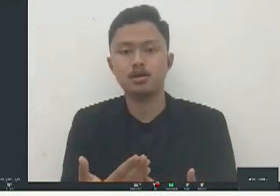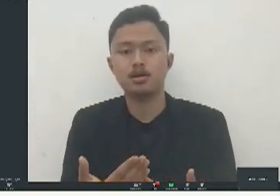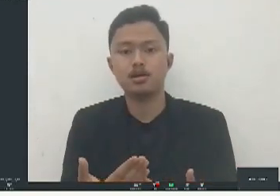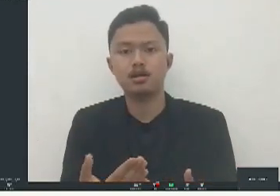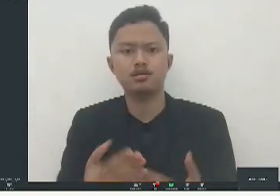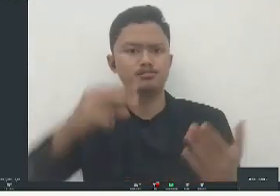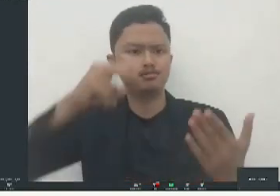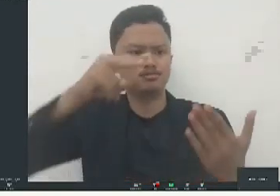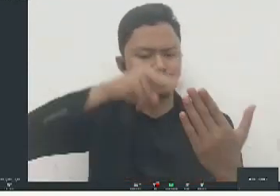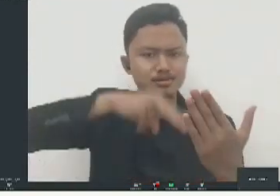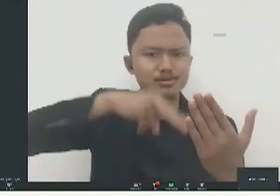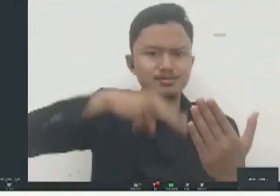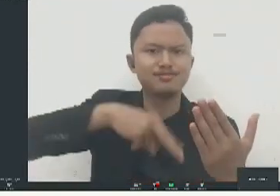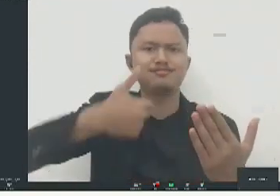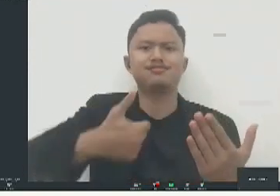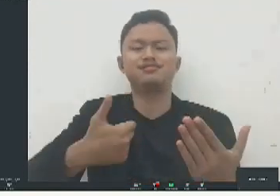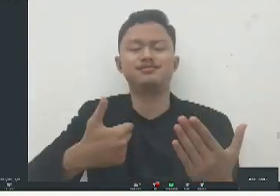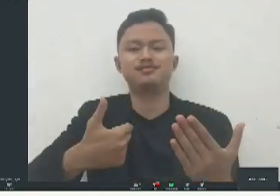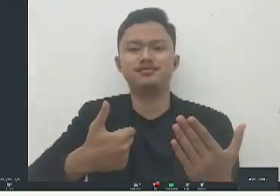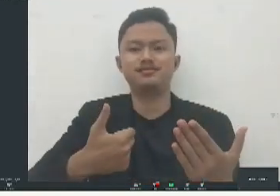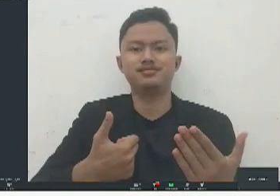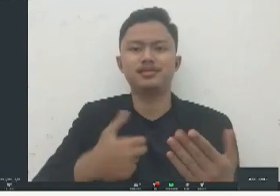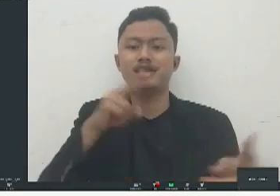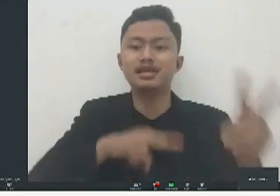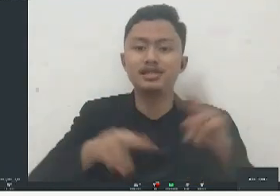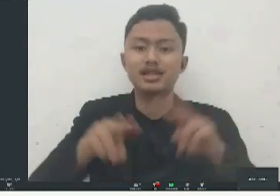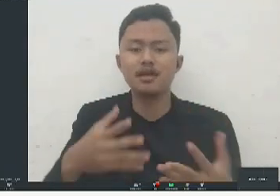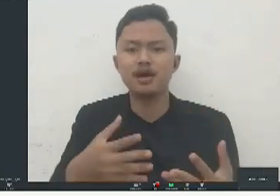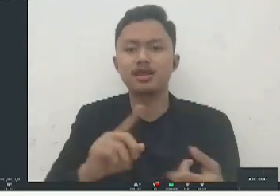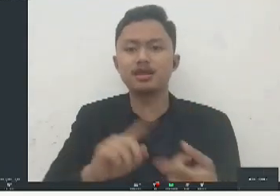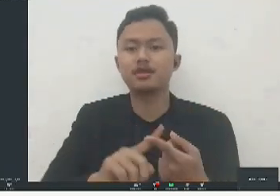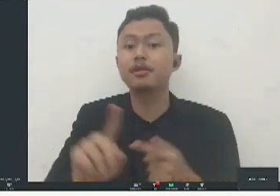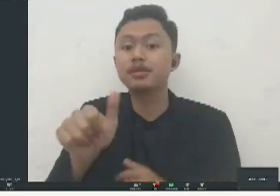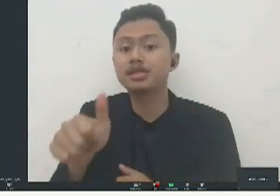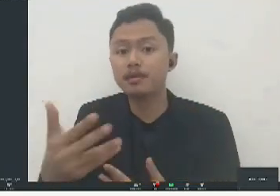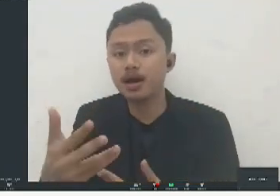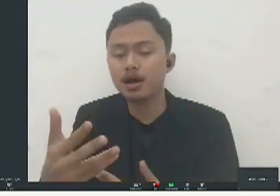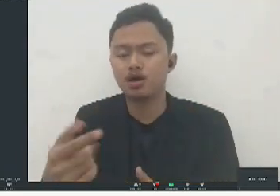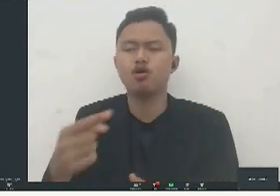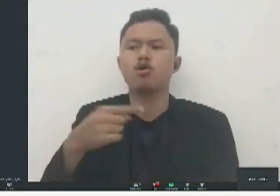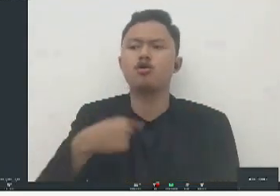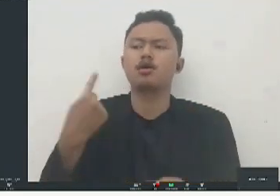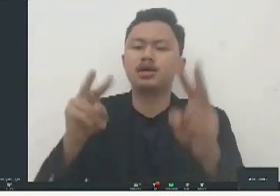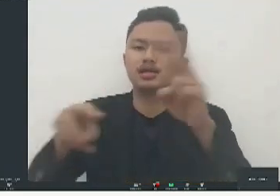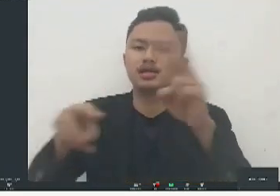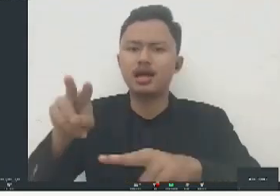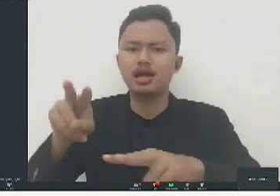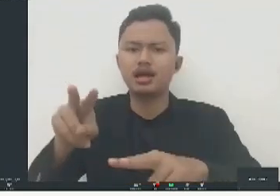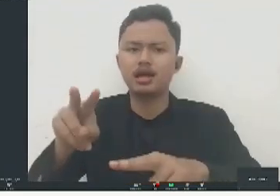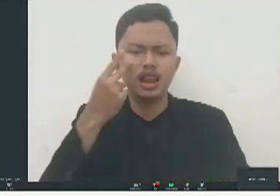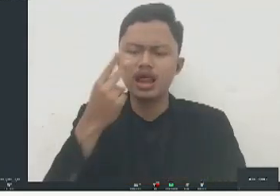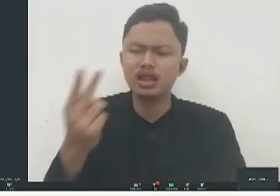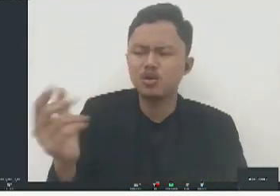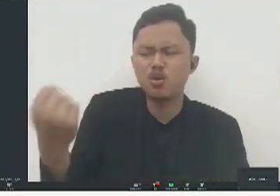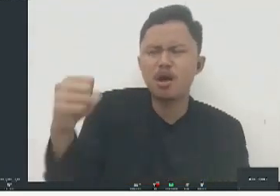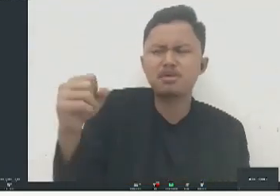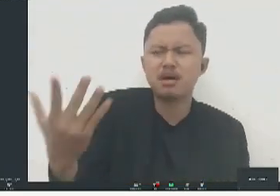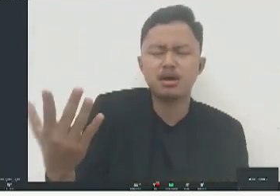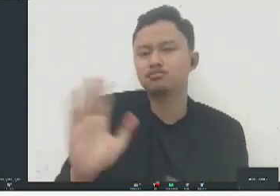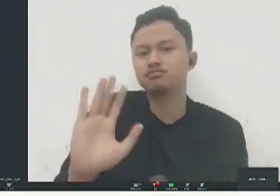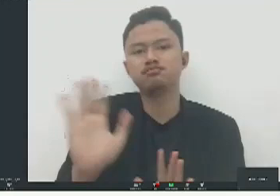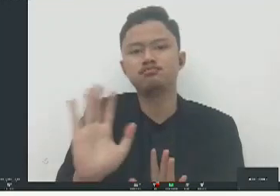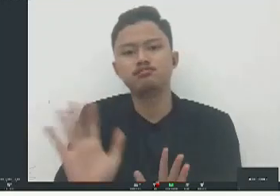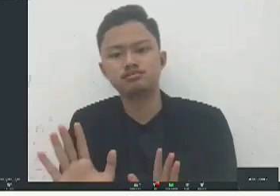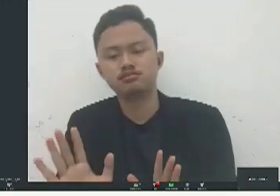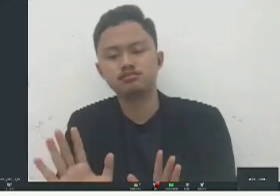komputer gitu jadi dicari apa yang teman-teman bisa bukan apa yang nggak bisa itu yang perlu ada wise di situ ya perlu ada